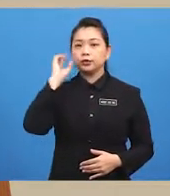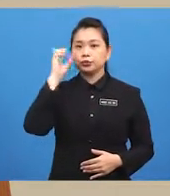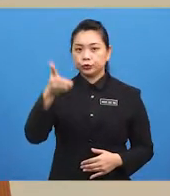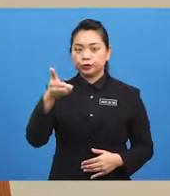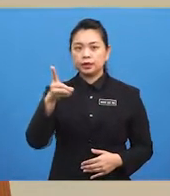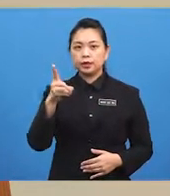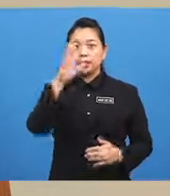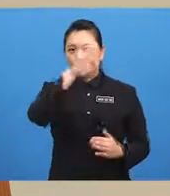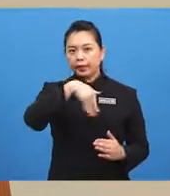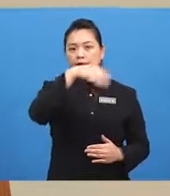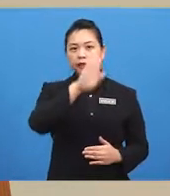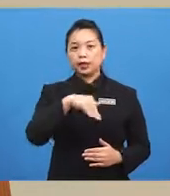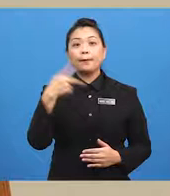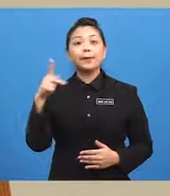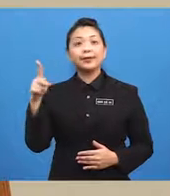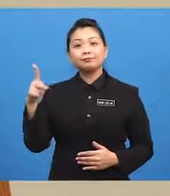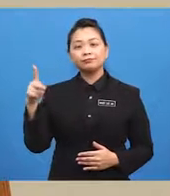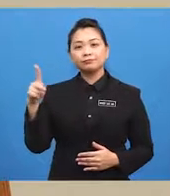walls purple.